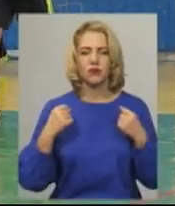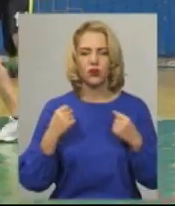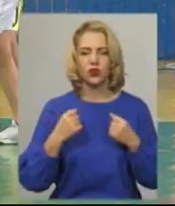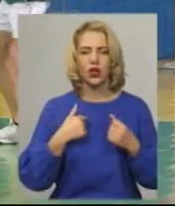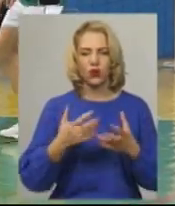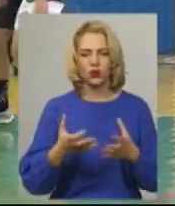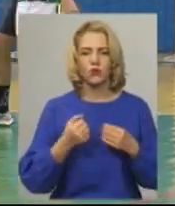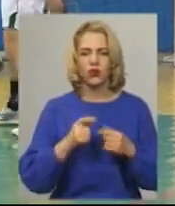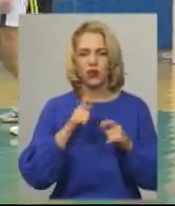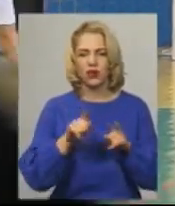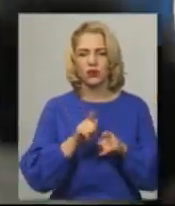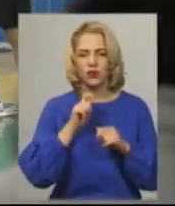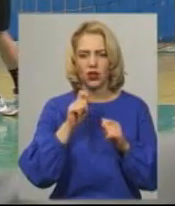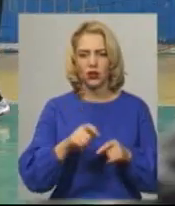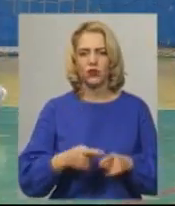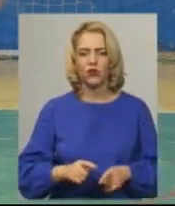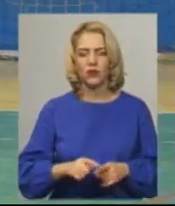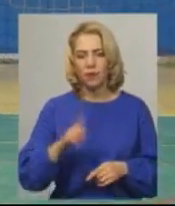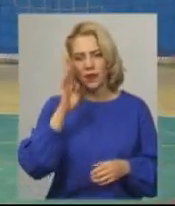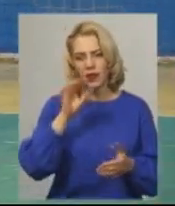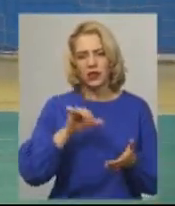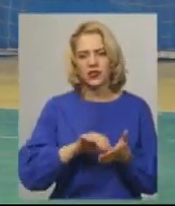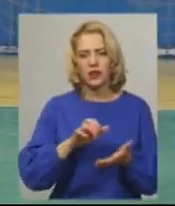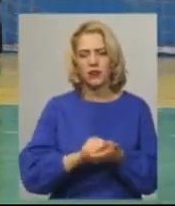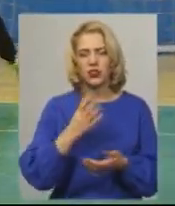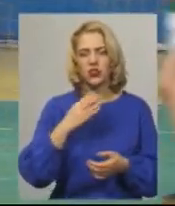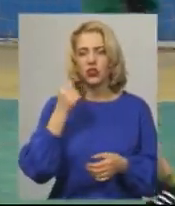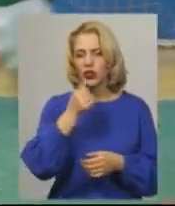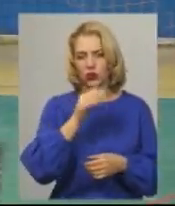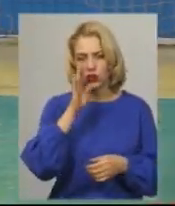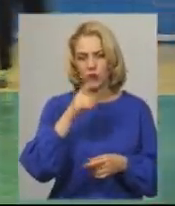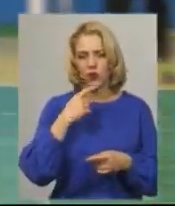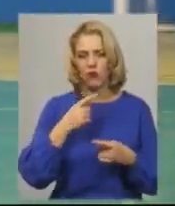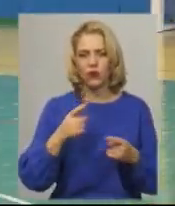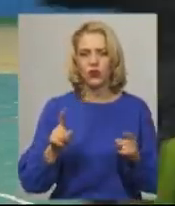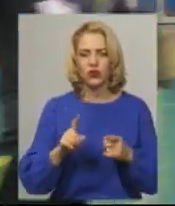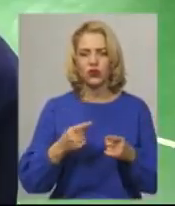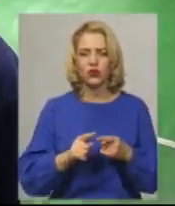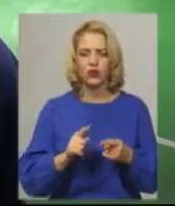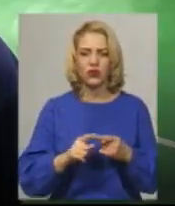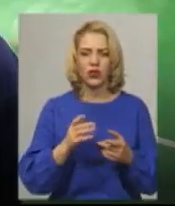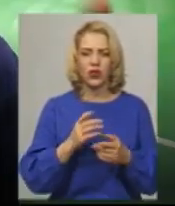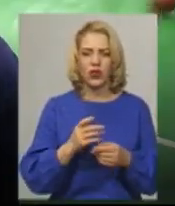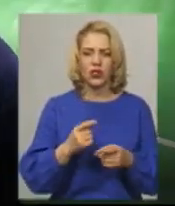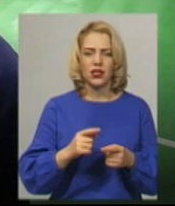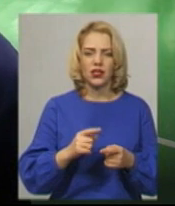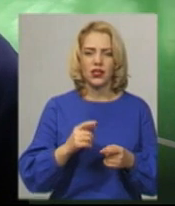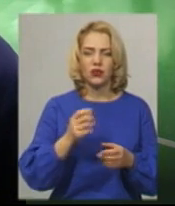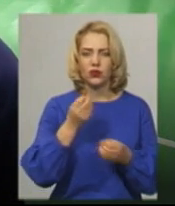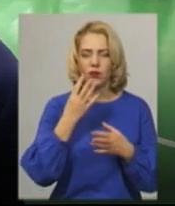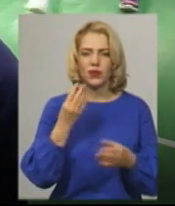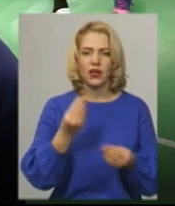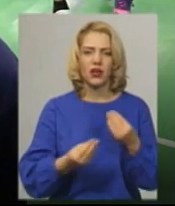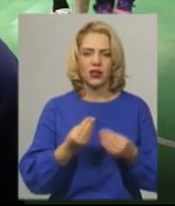перемогу. Учасник змагань Єгор Гохлов займається гандболом 4 роки. Хлопець каже, передноворічні змагання особливі. Це добре грати, коли